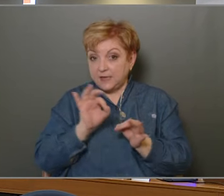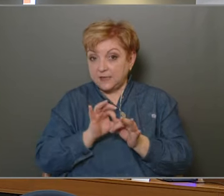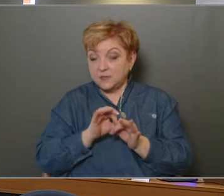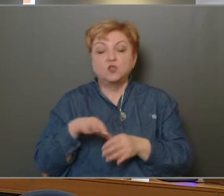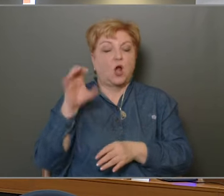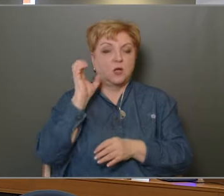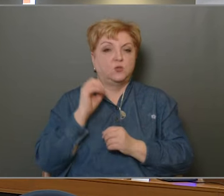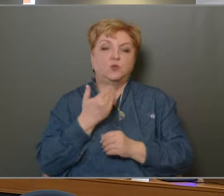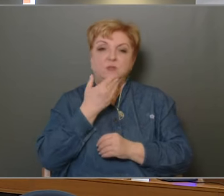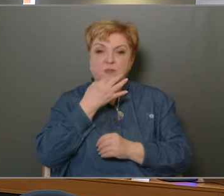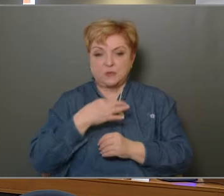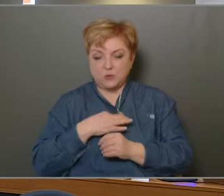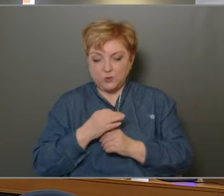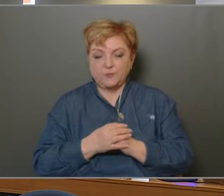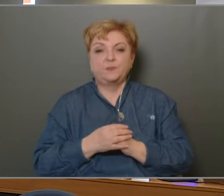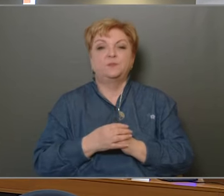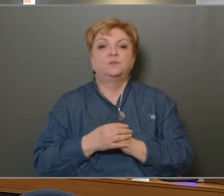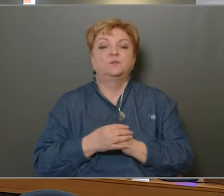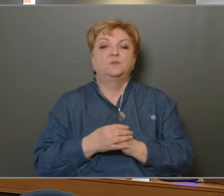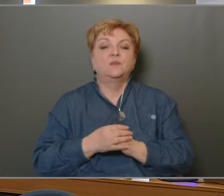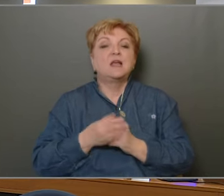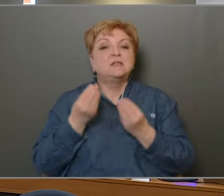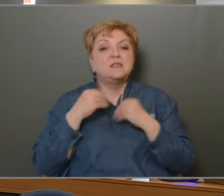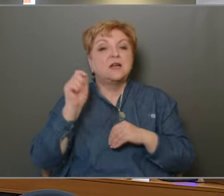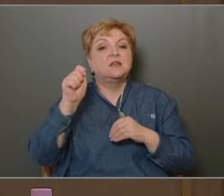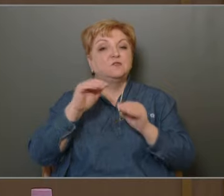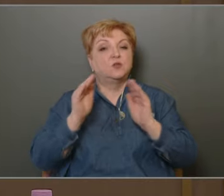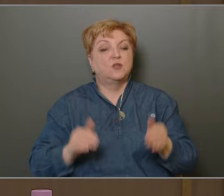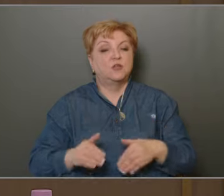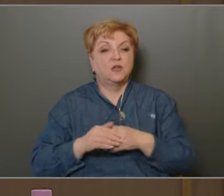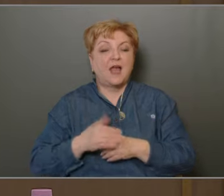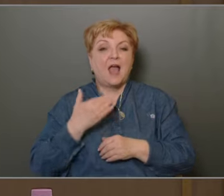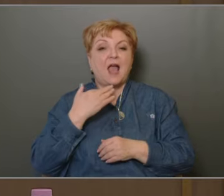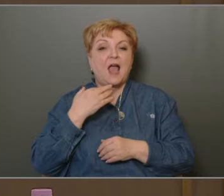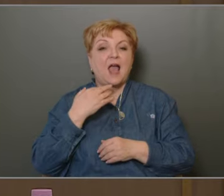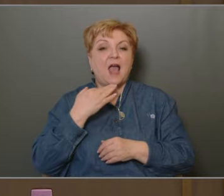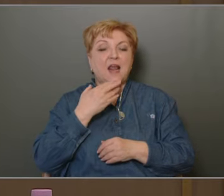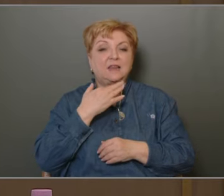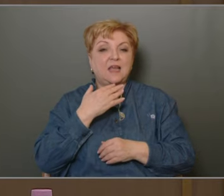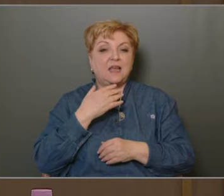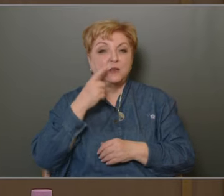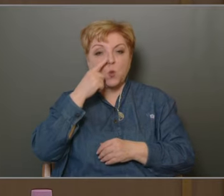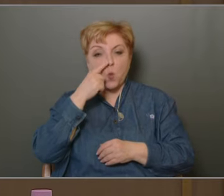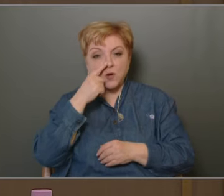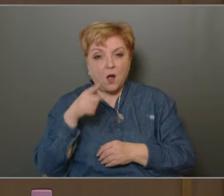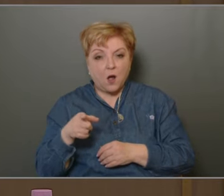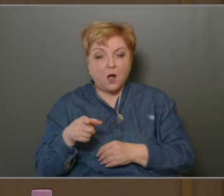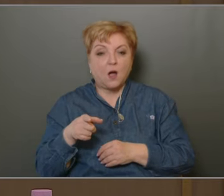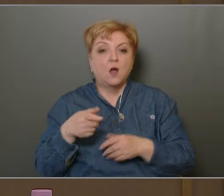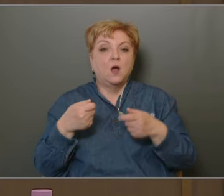hallgatjuk. Köszönöm a szót, polgármester útisztett képviselőtestület. Erdélyi Nóra az egyesített óvoda igazgatója.